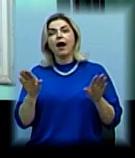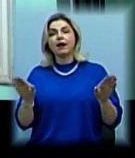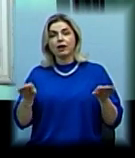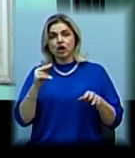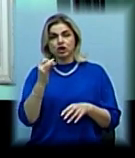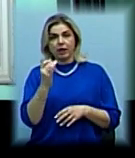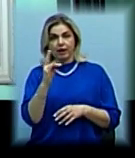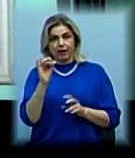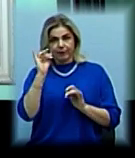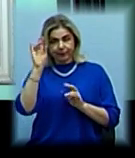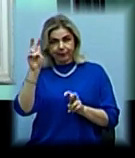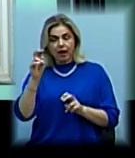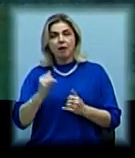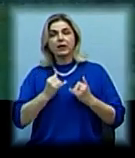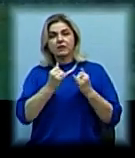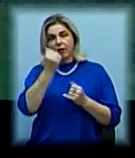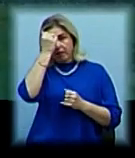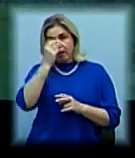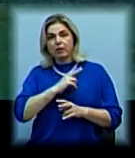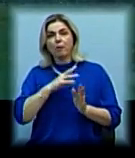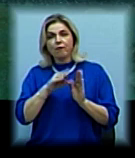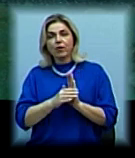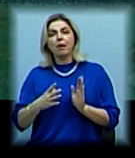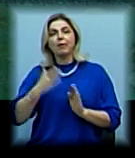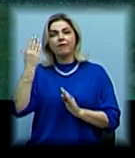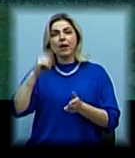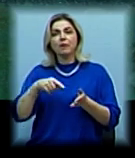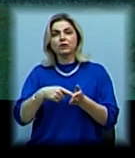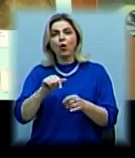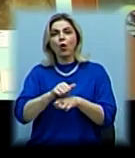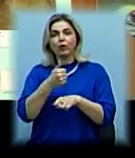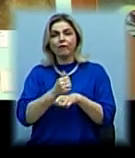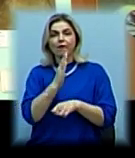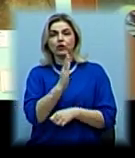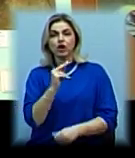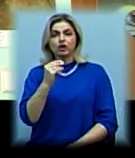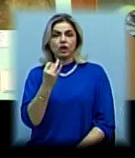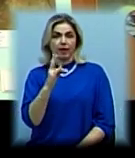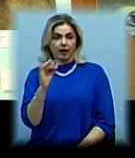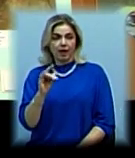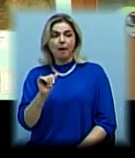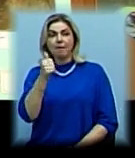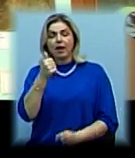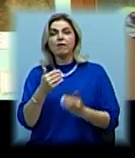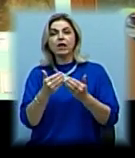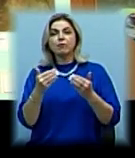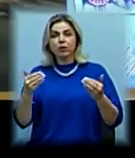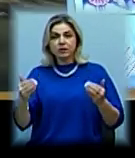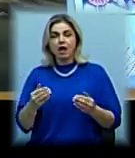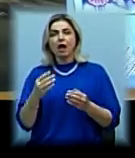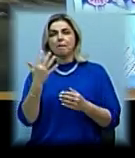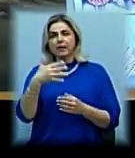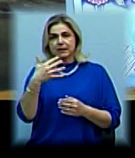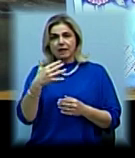Присвячена пам'яті покійного миколаївського міського голови Володимира Чайки. Перша експозиція галереї складається із 50